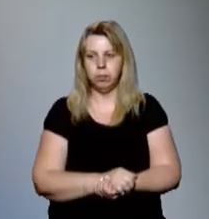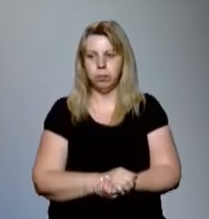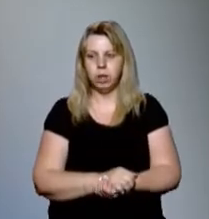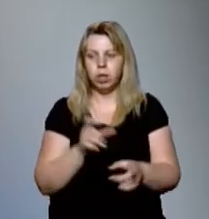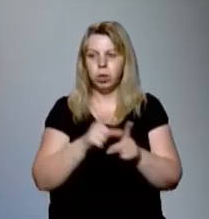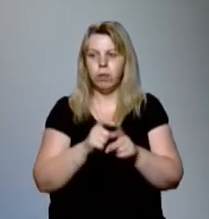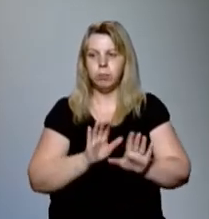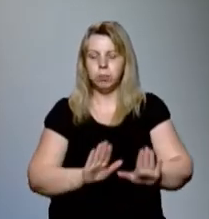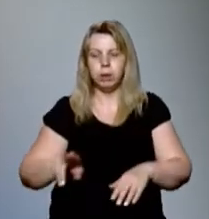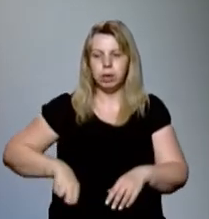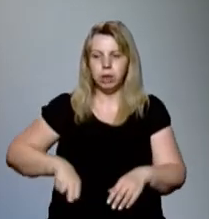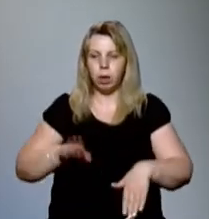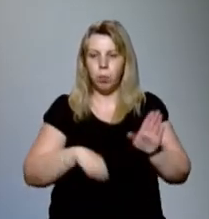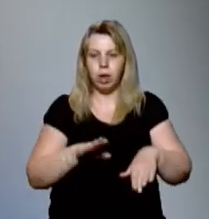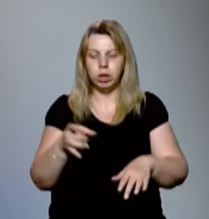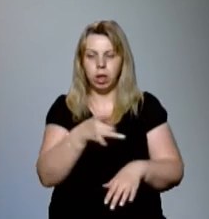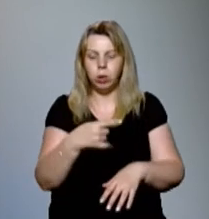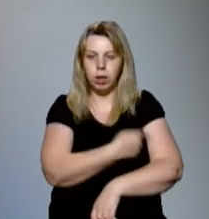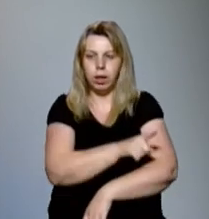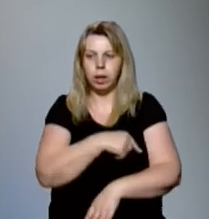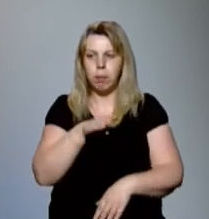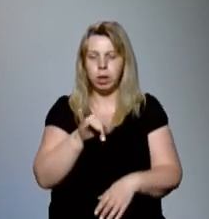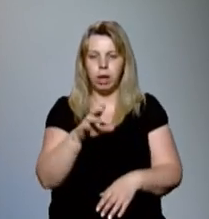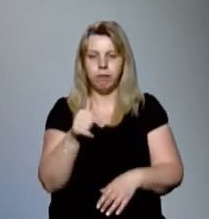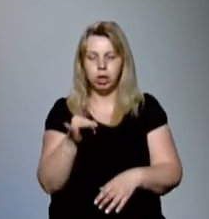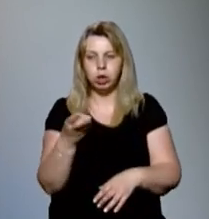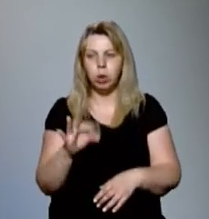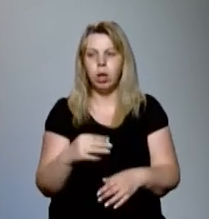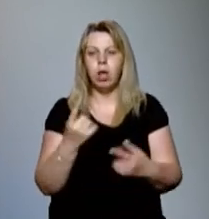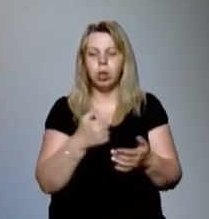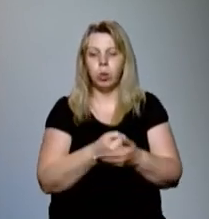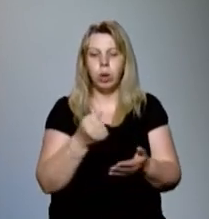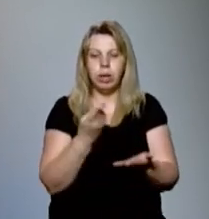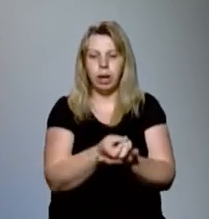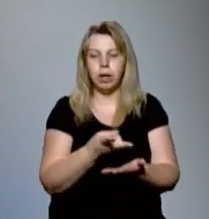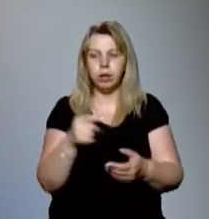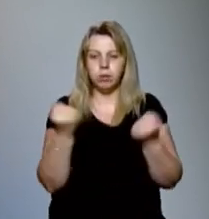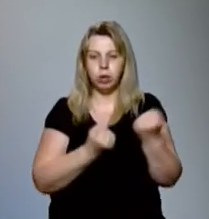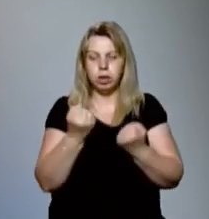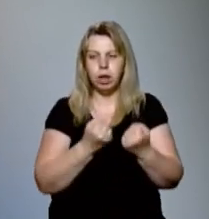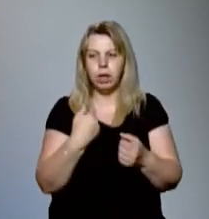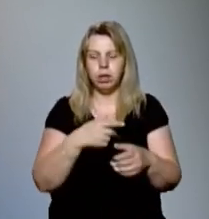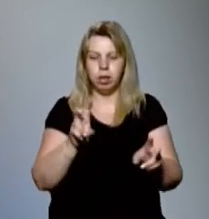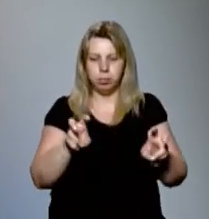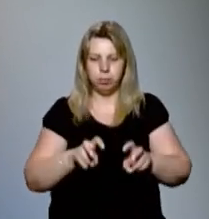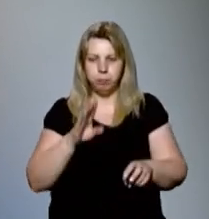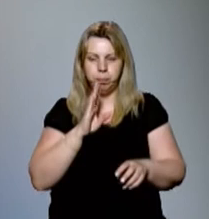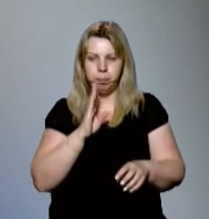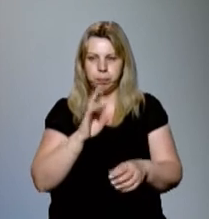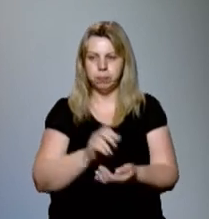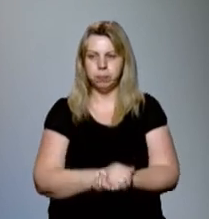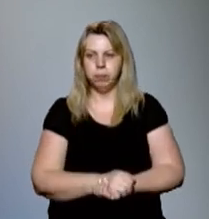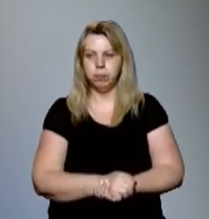За словами заступника директора Мукачевської районної лікарні Мирослава Гавришка, до лікарні доставили водія вантажівки та пасажирку легковика.